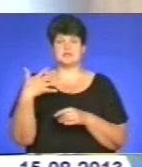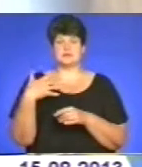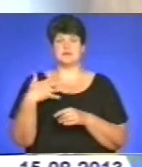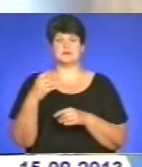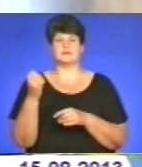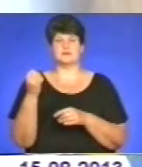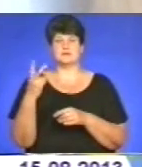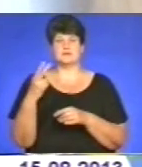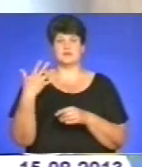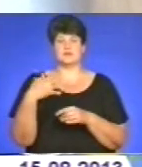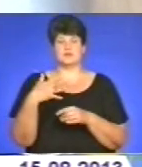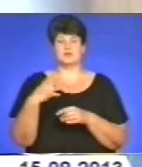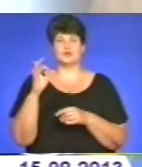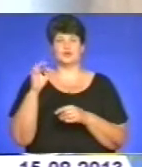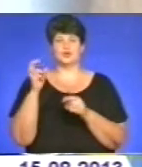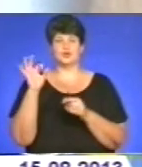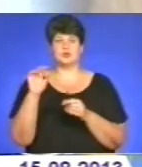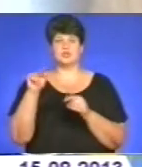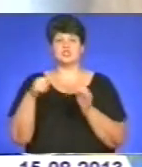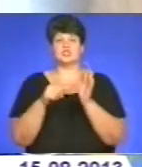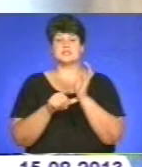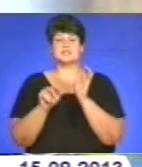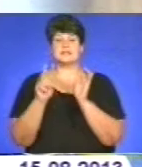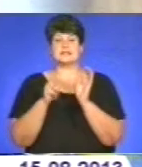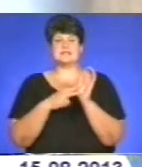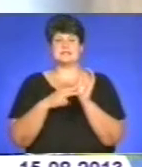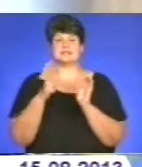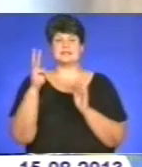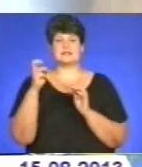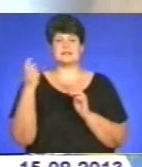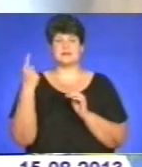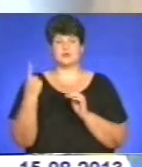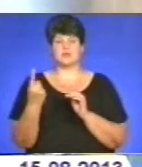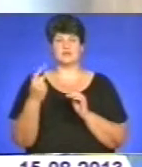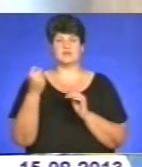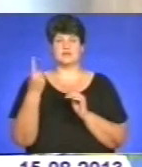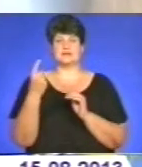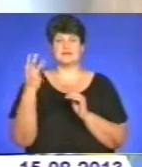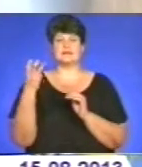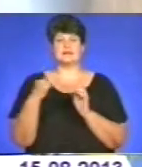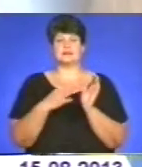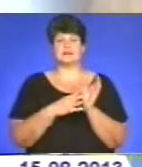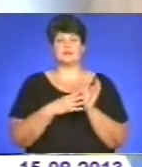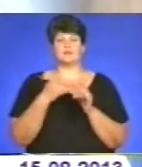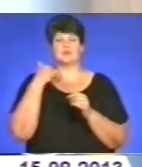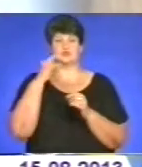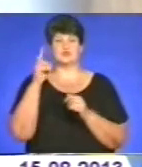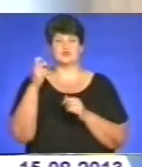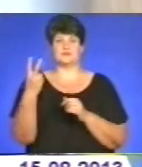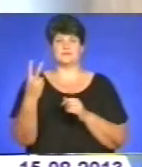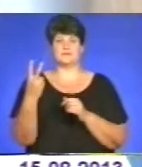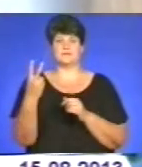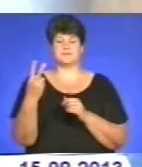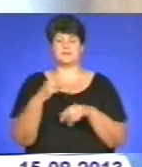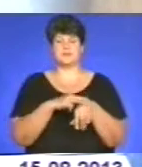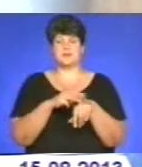мобільний телефон 067-301-1109 або телефон 102. Правоохоронці